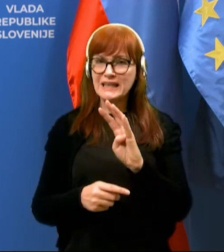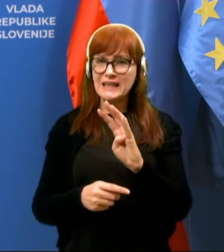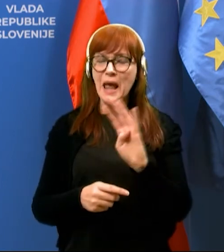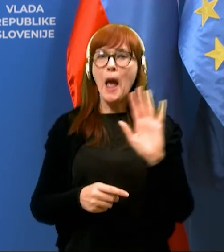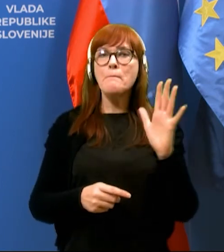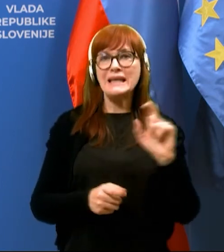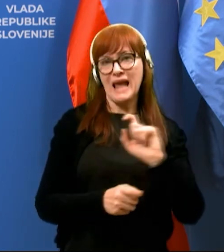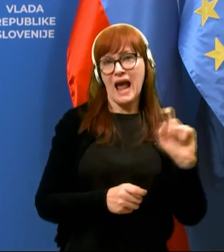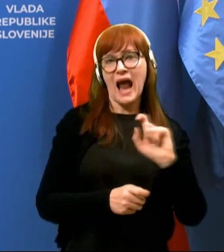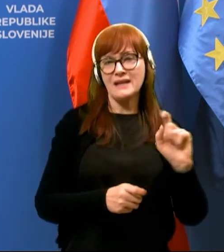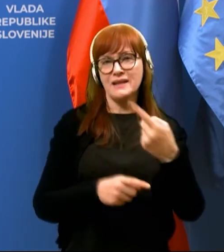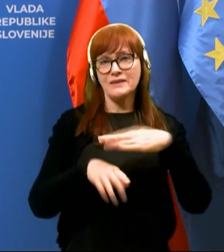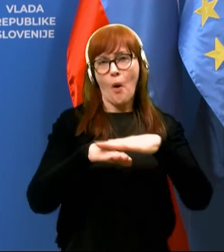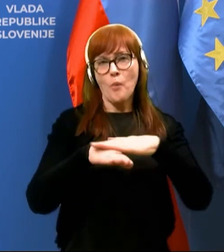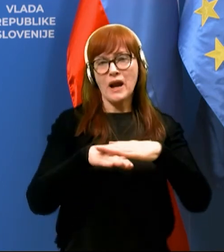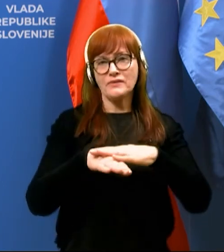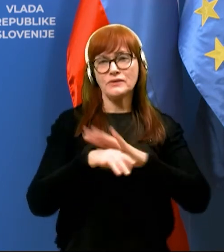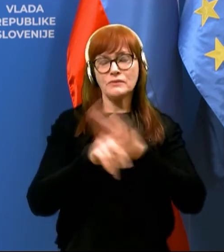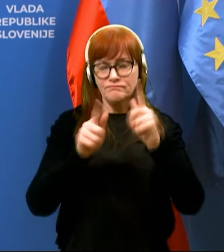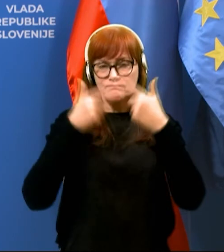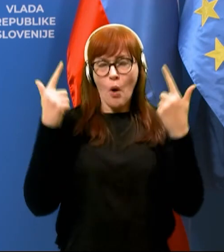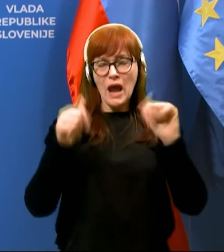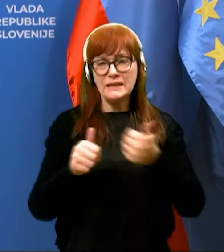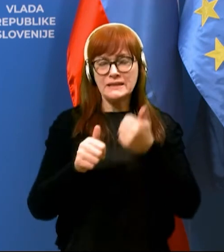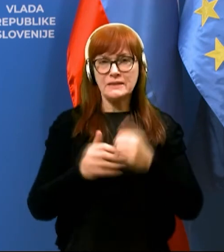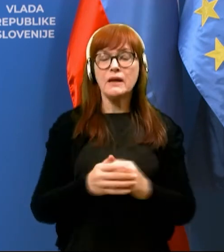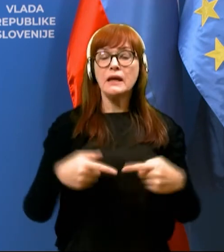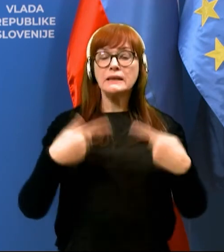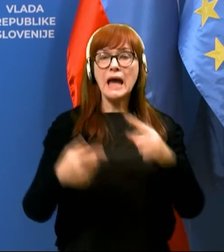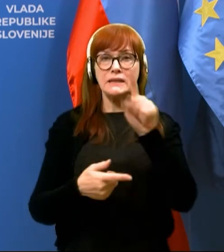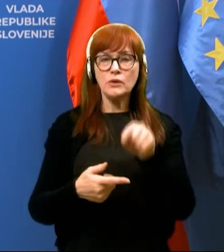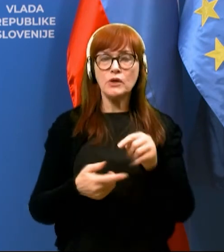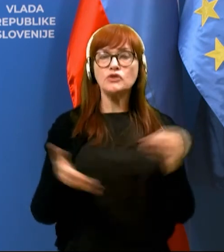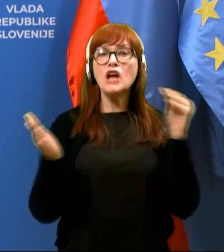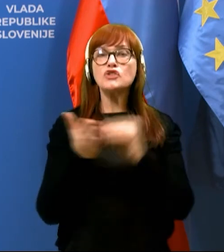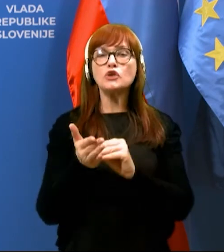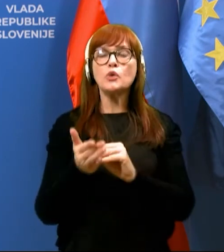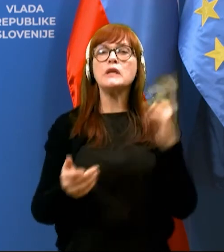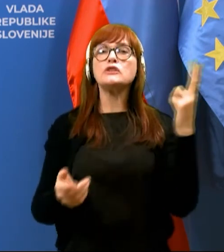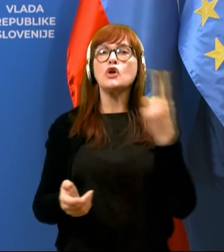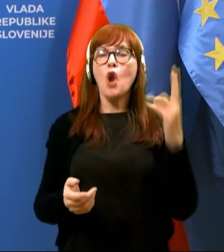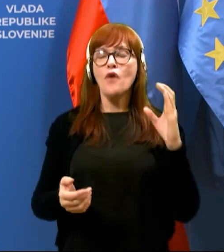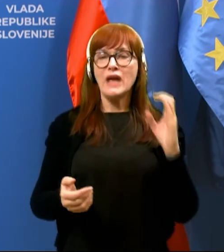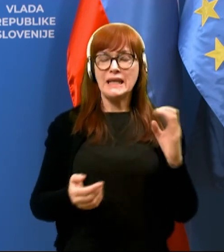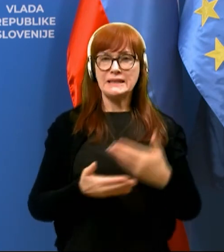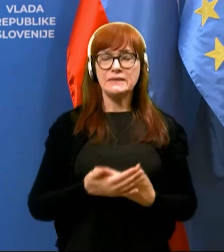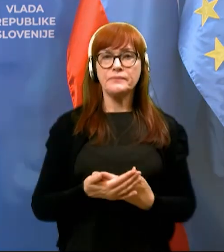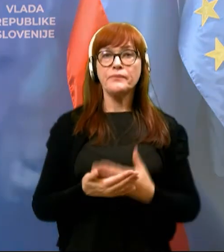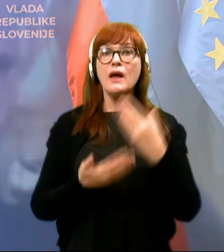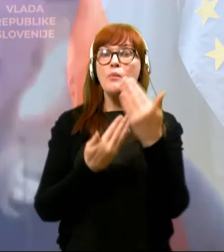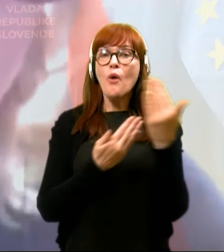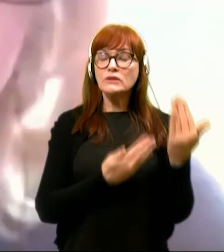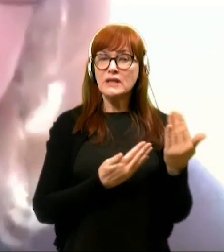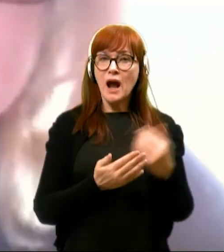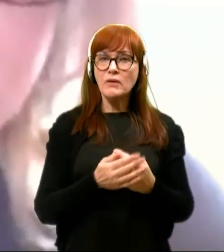vam je Ja, nič hudega. Samo da bo sam jasno. Naslednje vprašanje zastavlja časopi Slovenec, izvoljte. Pozdravljeni